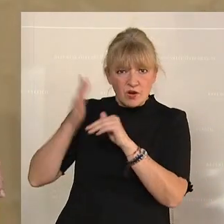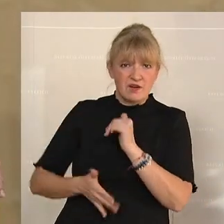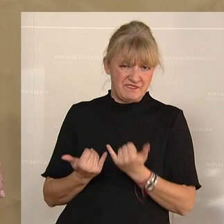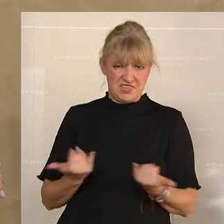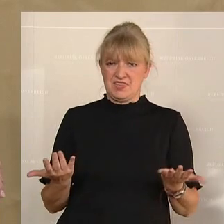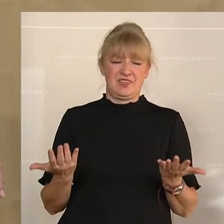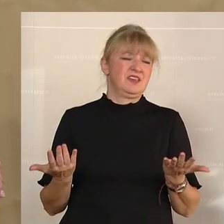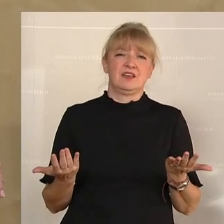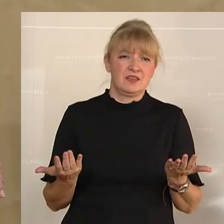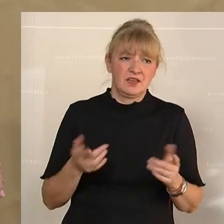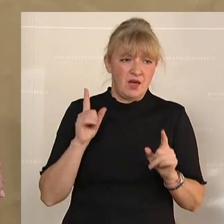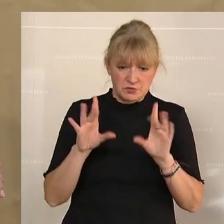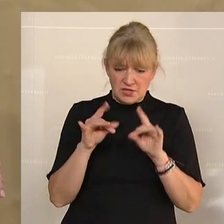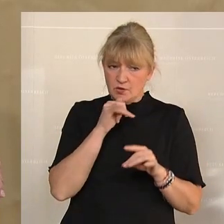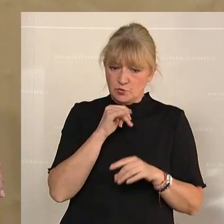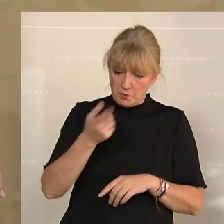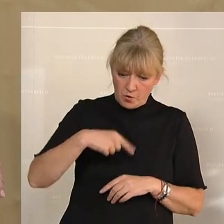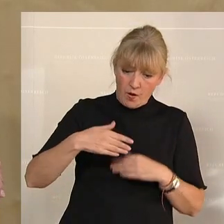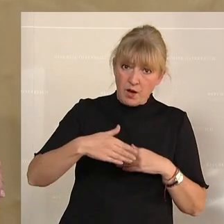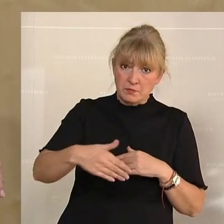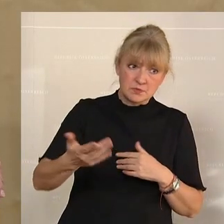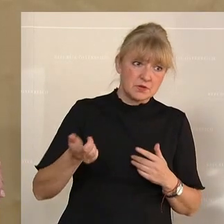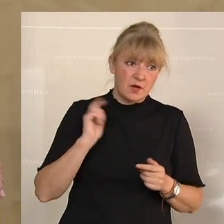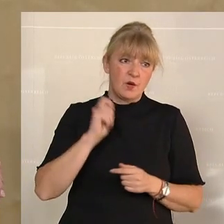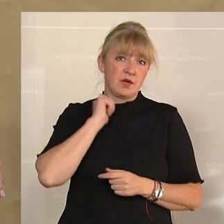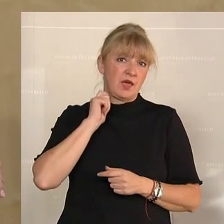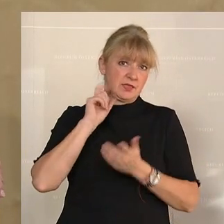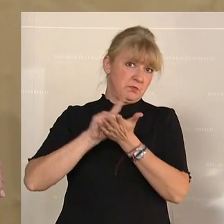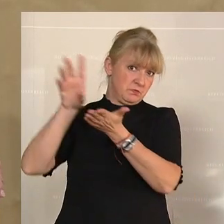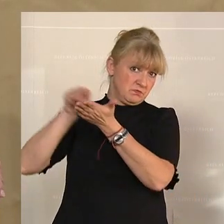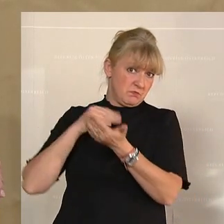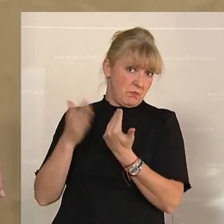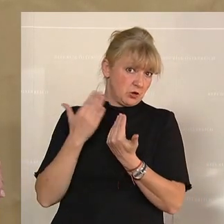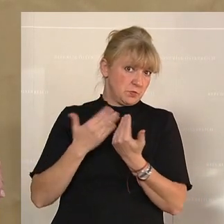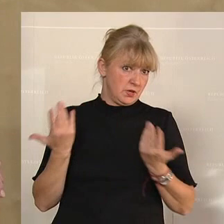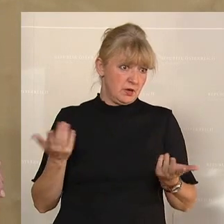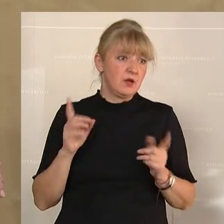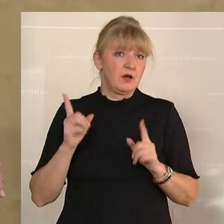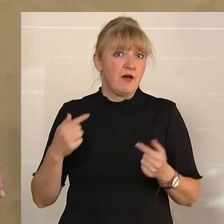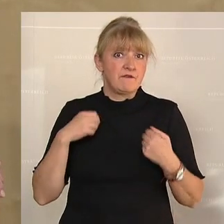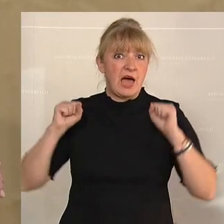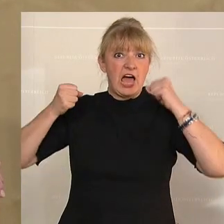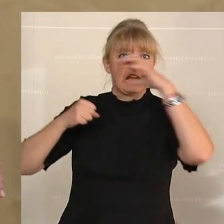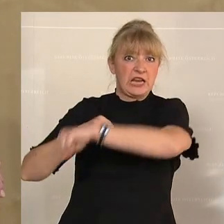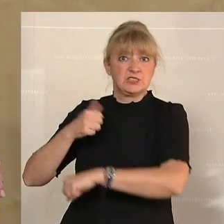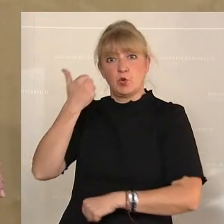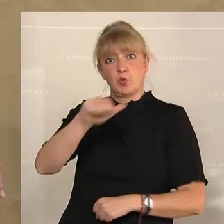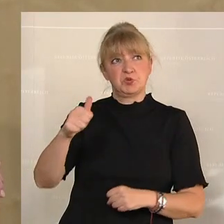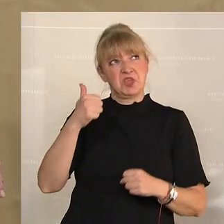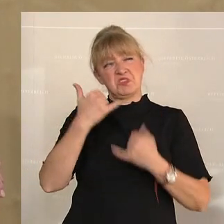vielleicht, es kommt der 10. Oktober, könnte man ja in Kärnten ein Beispiel nehmen. Da hat es auch einen Aggressor gegeben vor 100